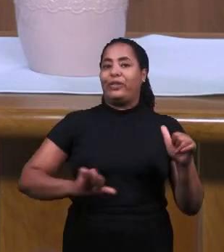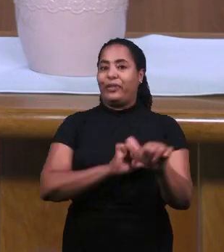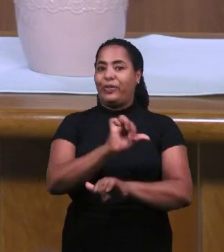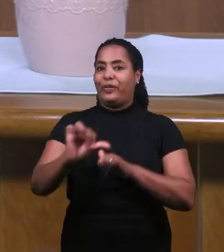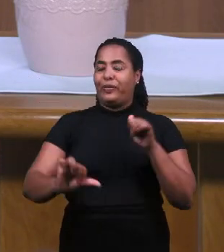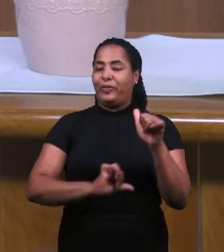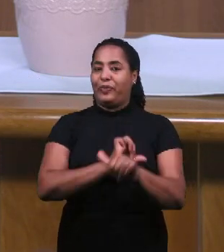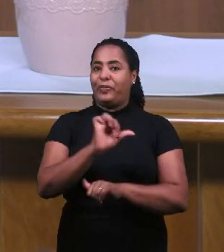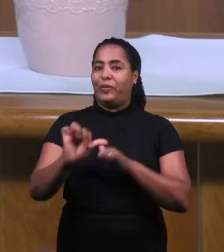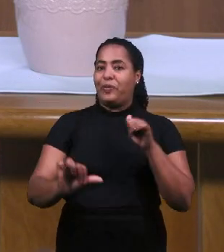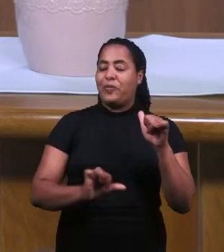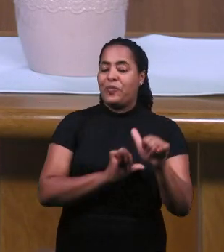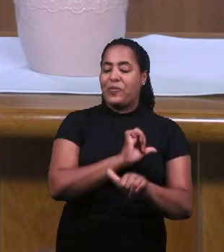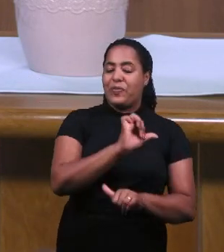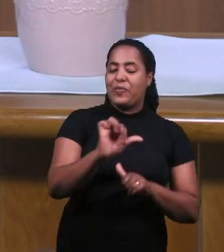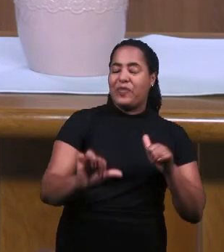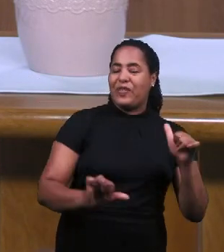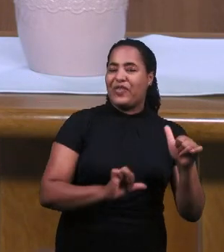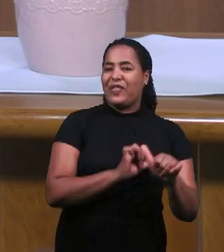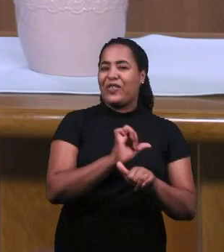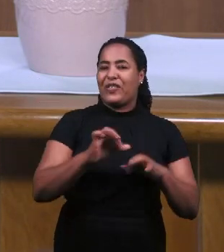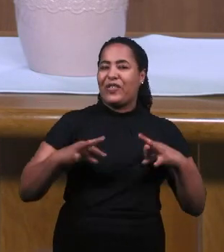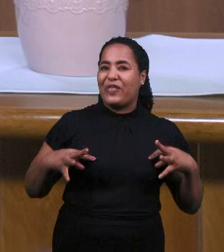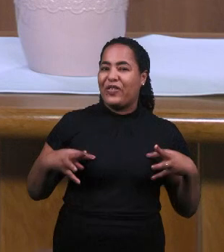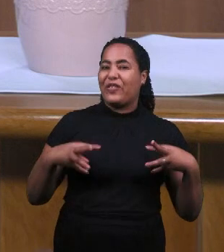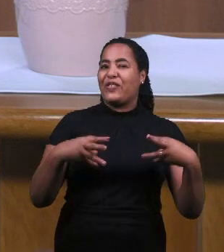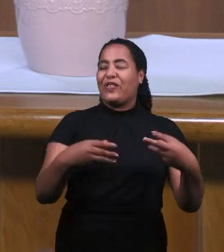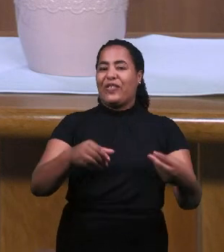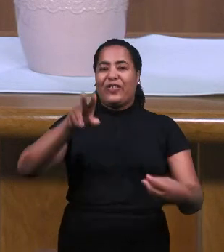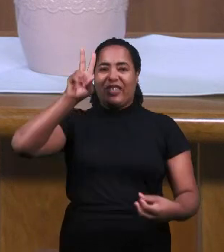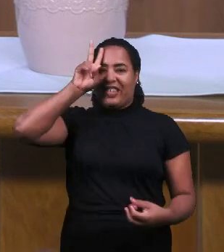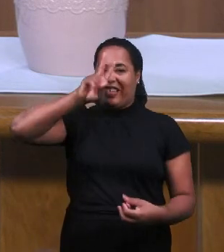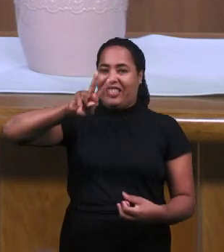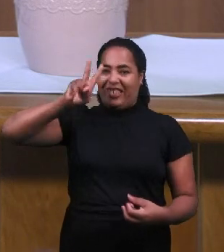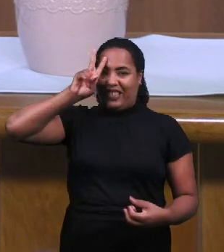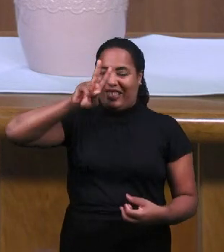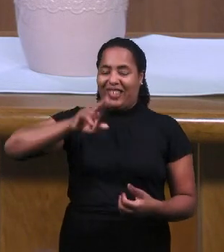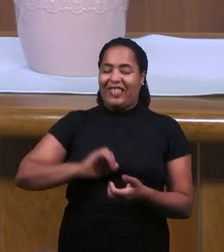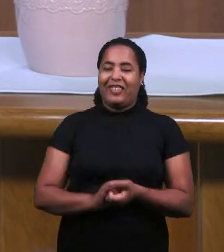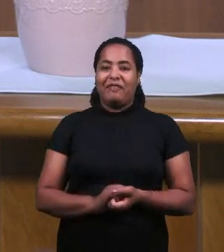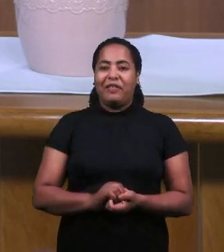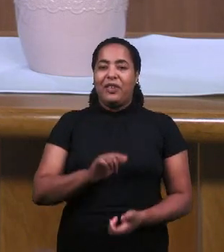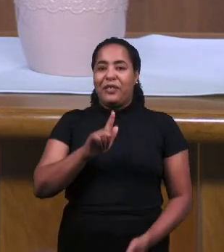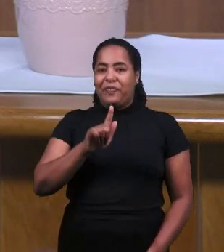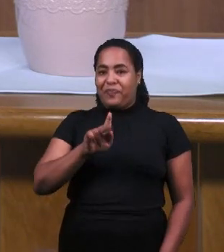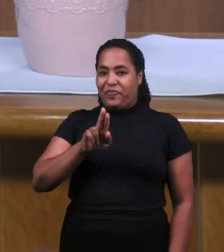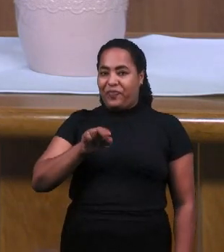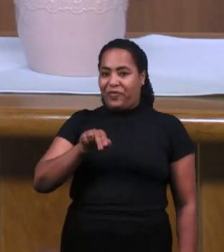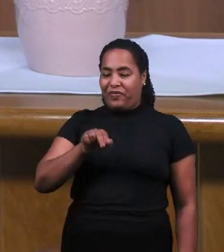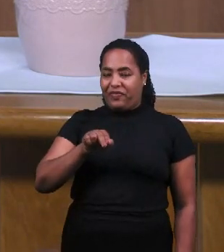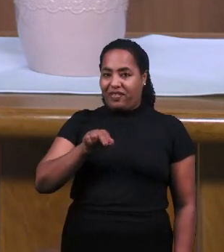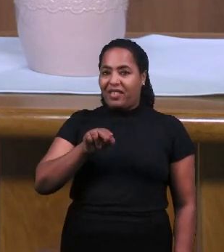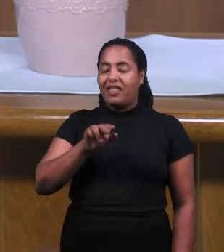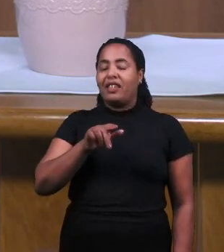И Через Это Провидение Божье Он Изменил Ход Истории В Израиле И Так